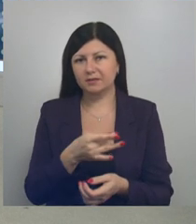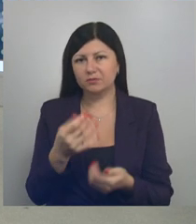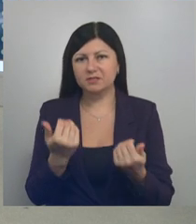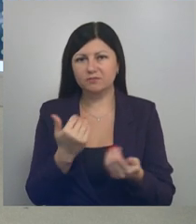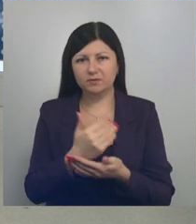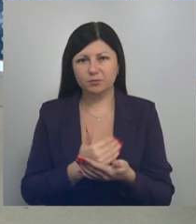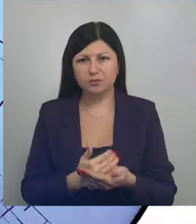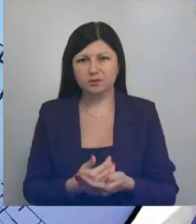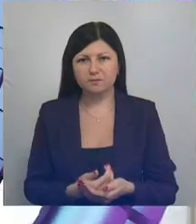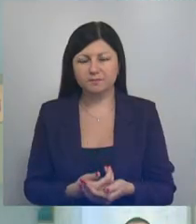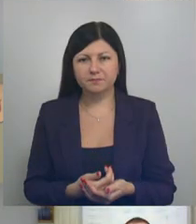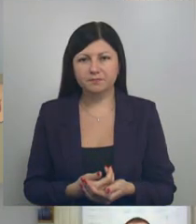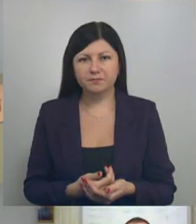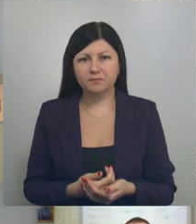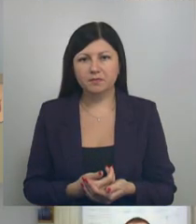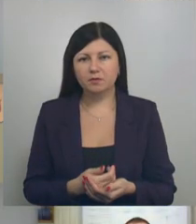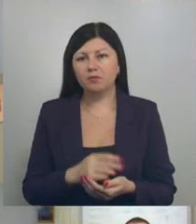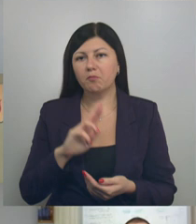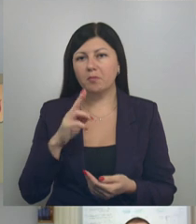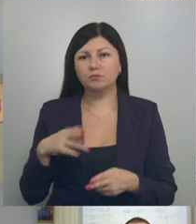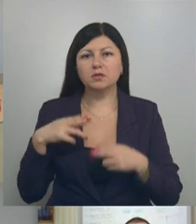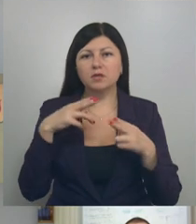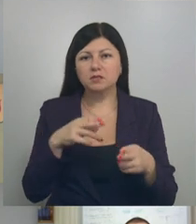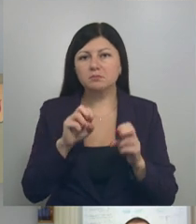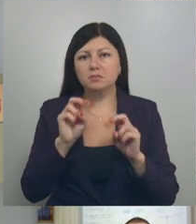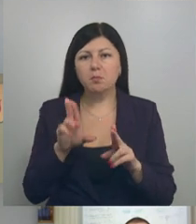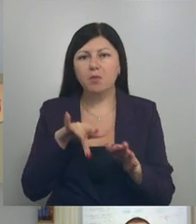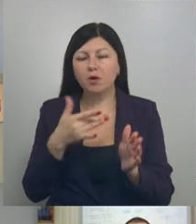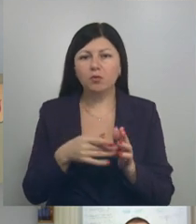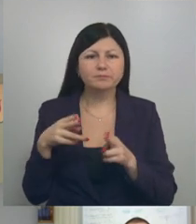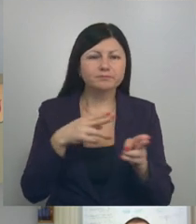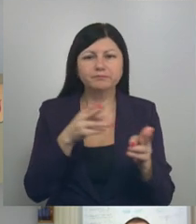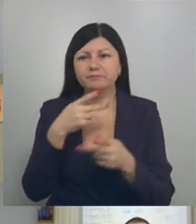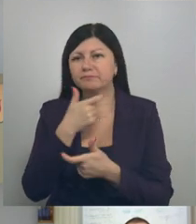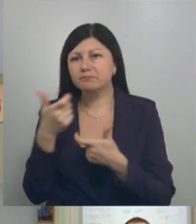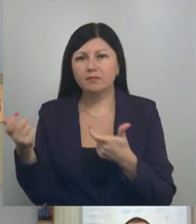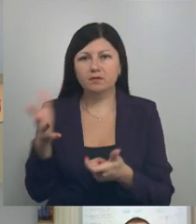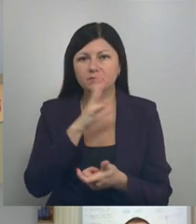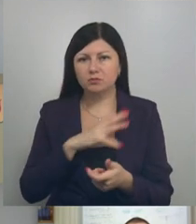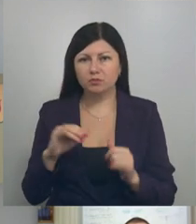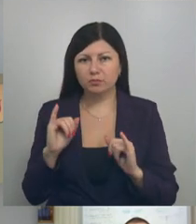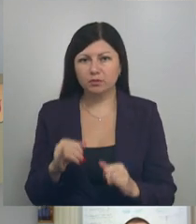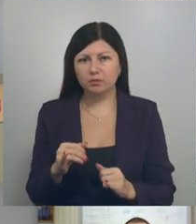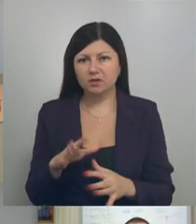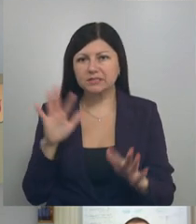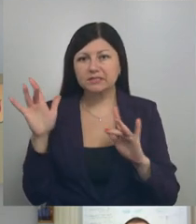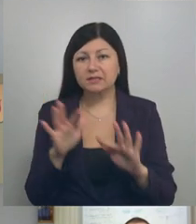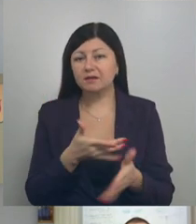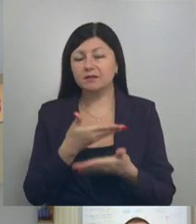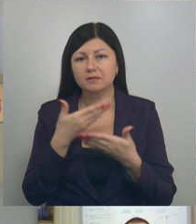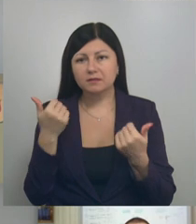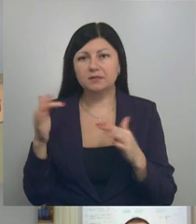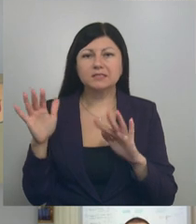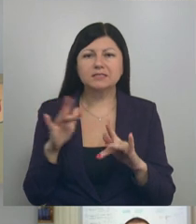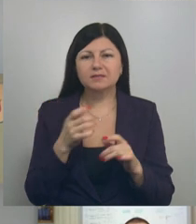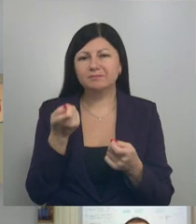Сегодня в выпуске. В пятницу ездил специально по городу, смотрел. Все плохо. Снега нет. Снег